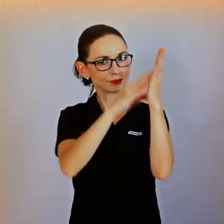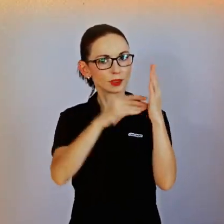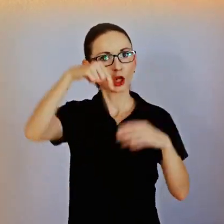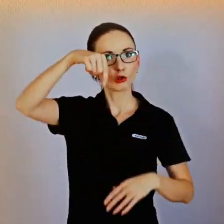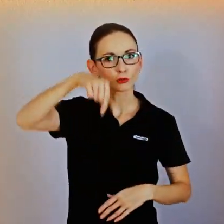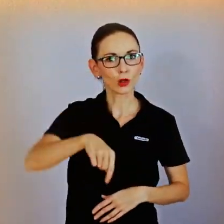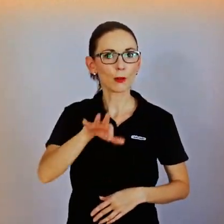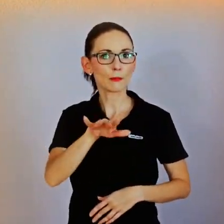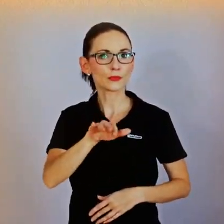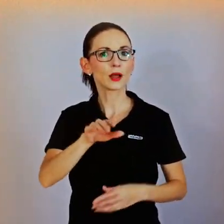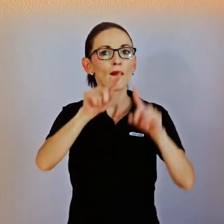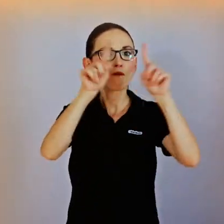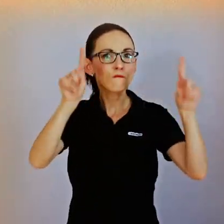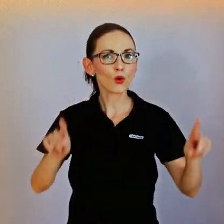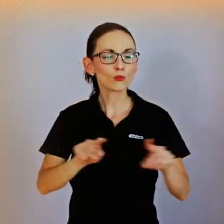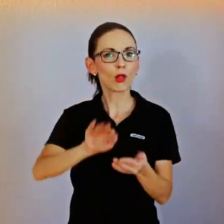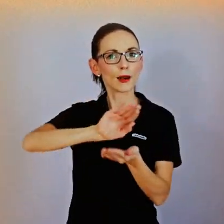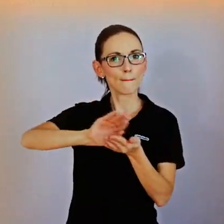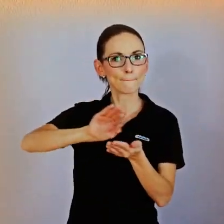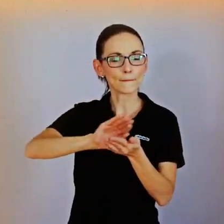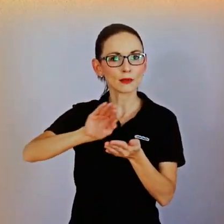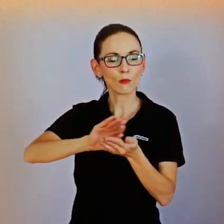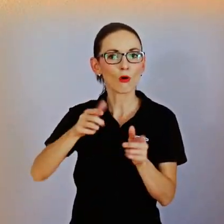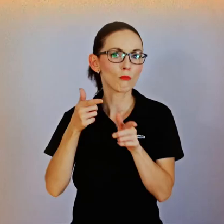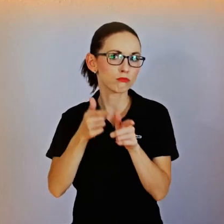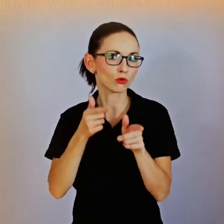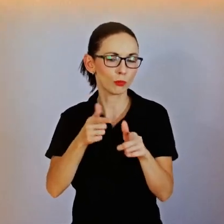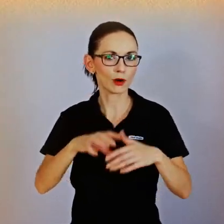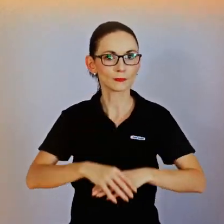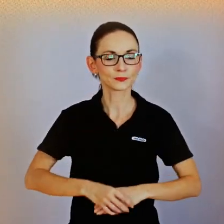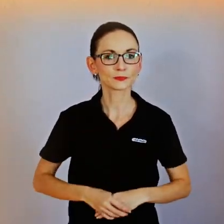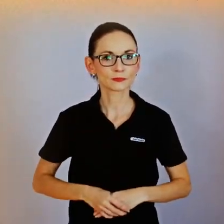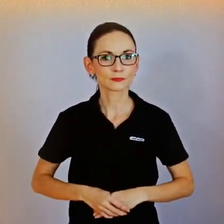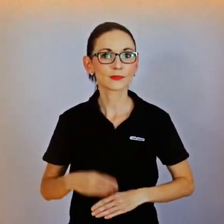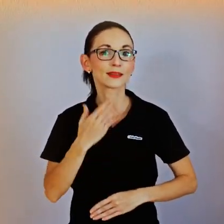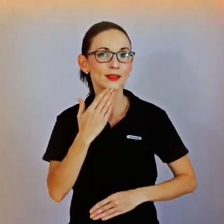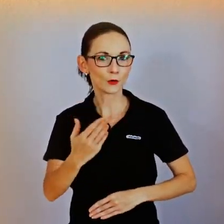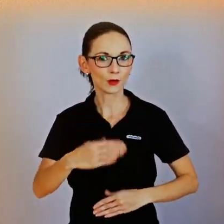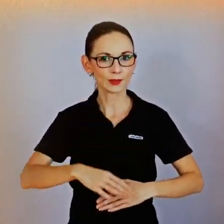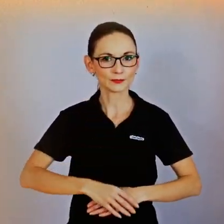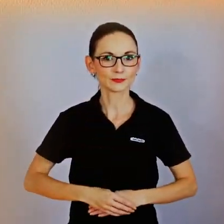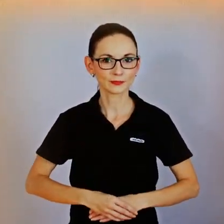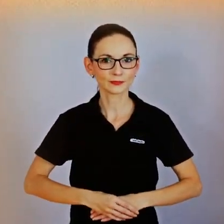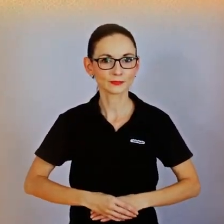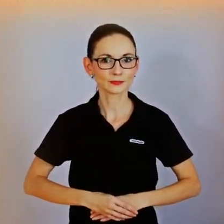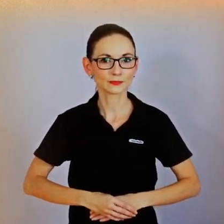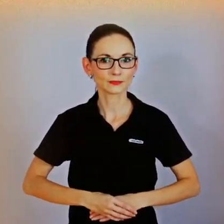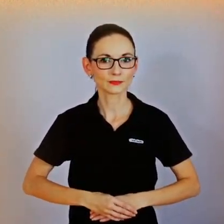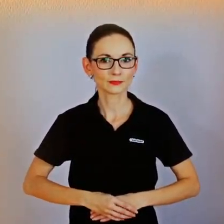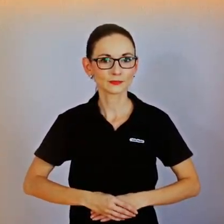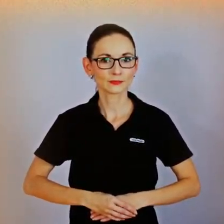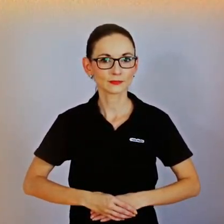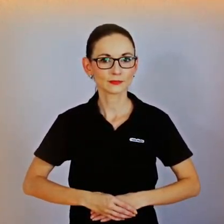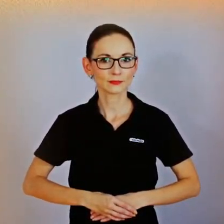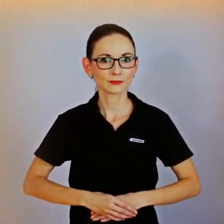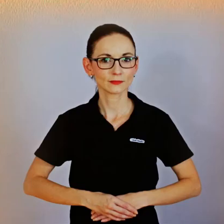linku, veď my radi vám odpověme. Ak nám fandíte a radi byste nás podporili, terovací formulár nájdete